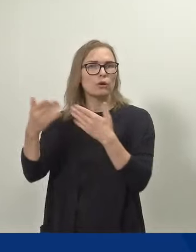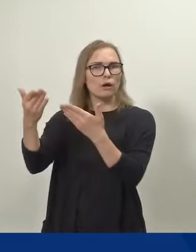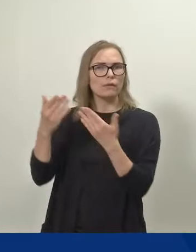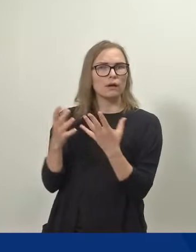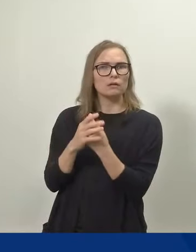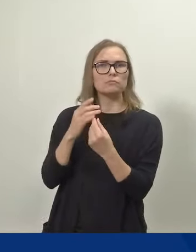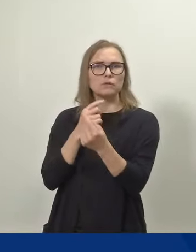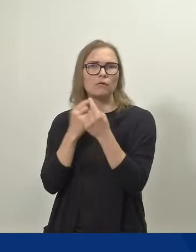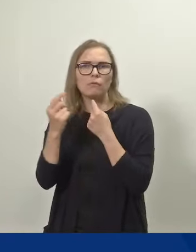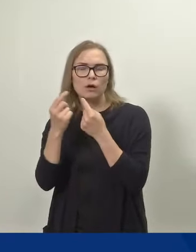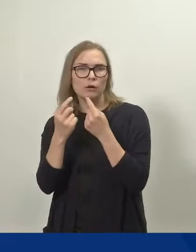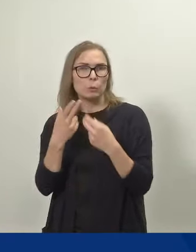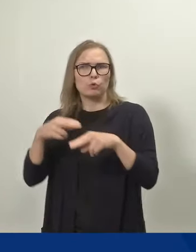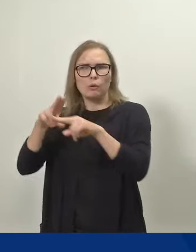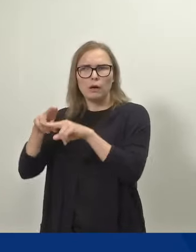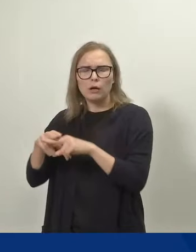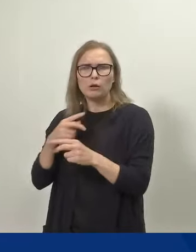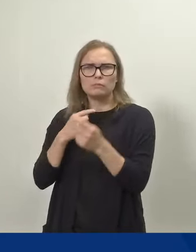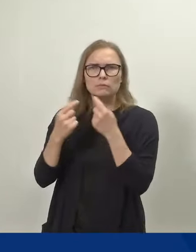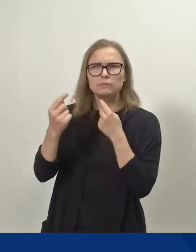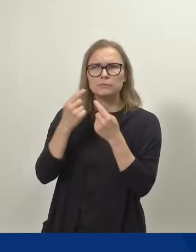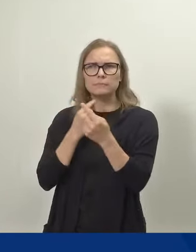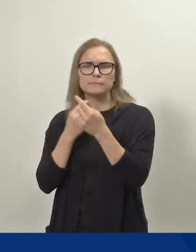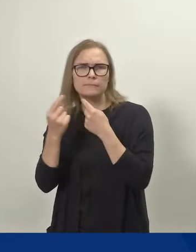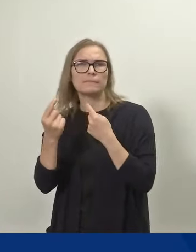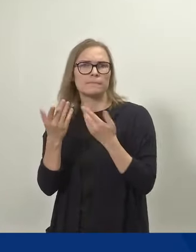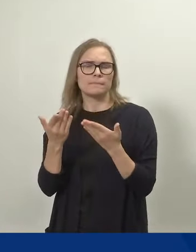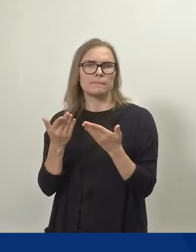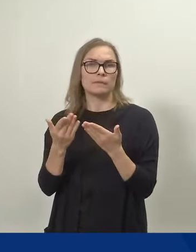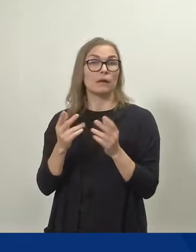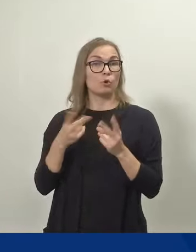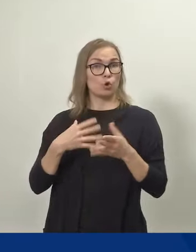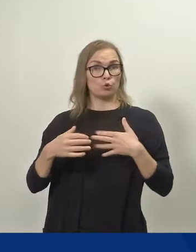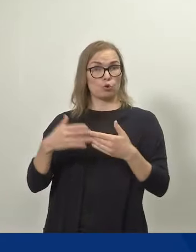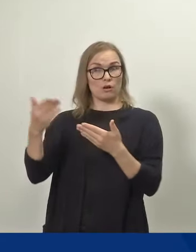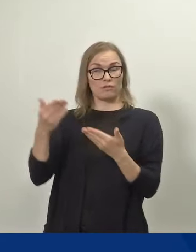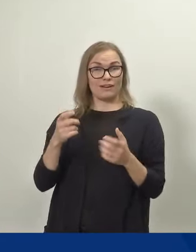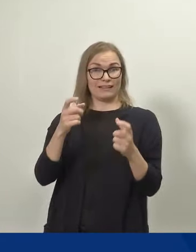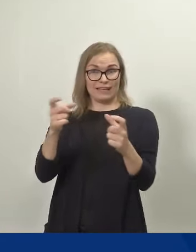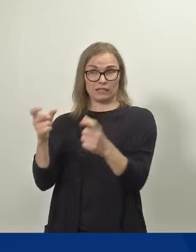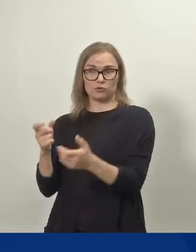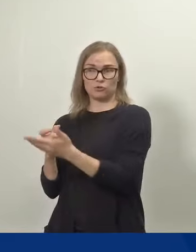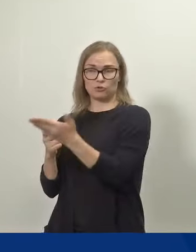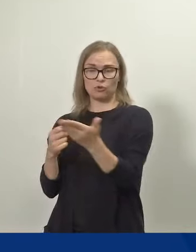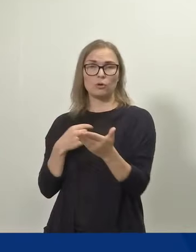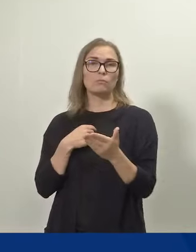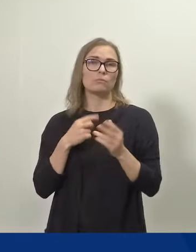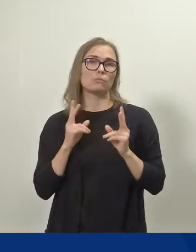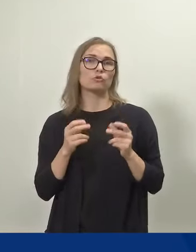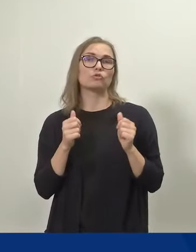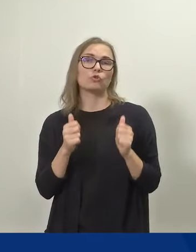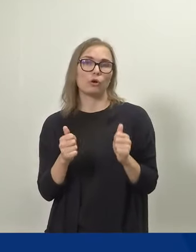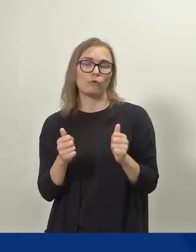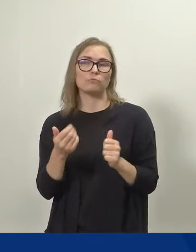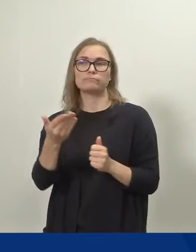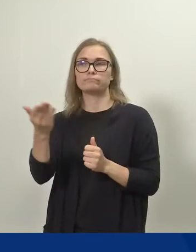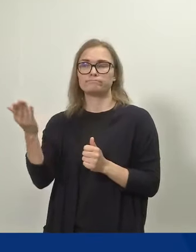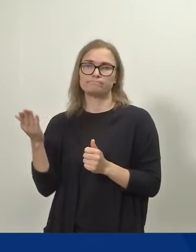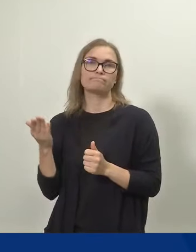työpaikoilla. Ja totta kai myös työnantajajärjestöt. Toivon, että siellä myös tapahtuu